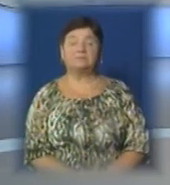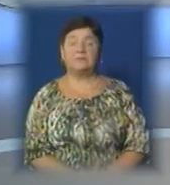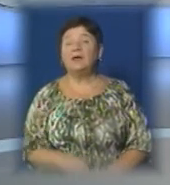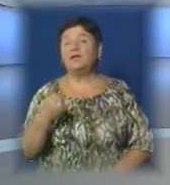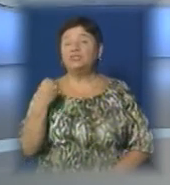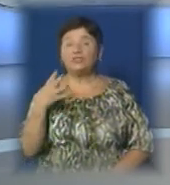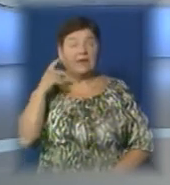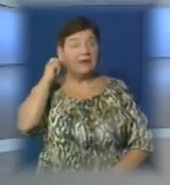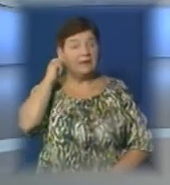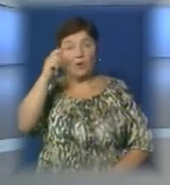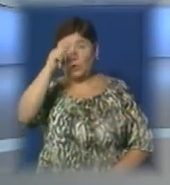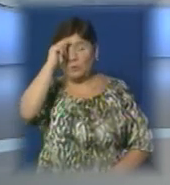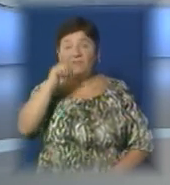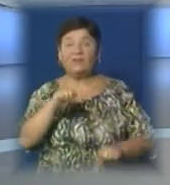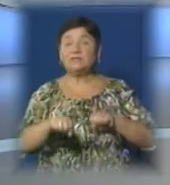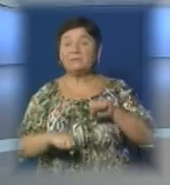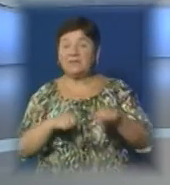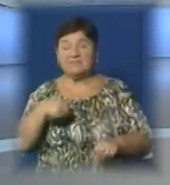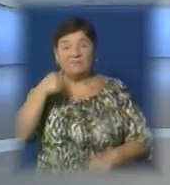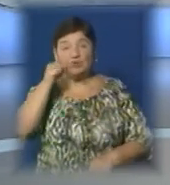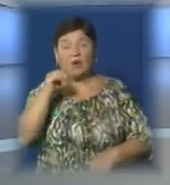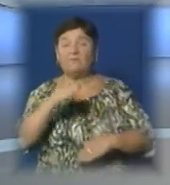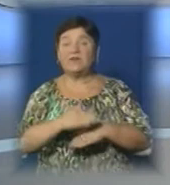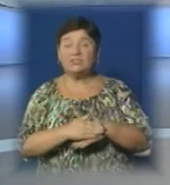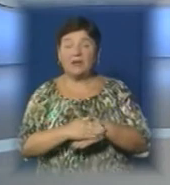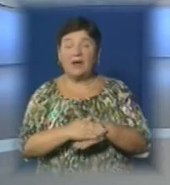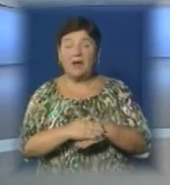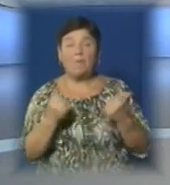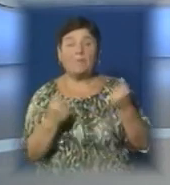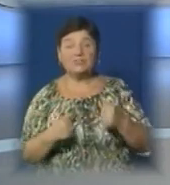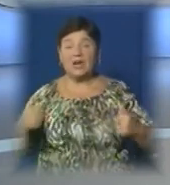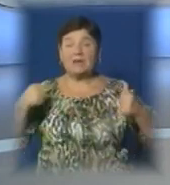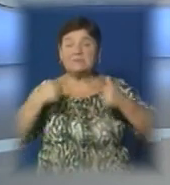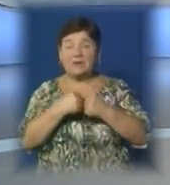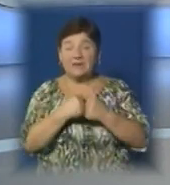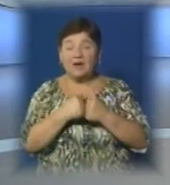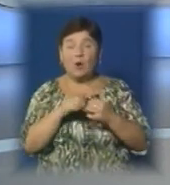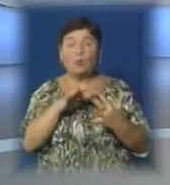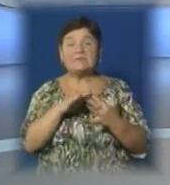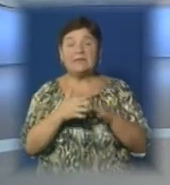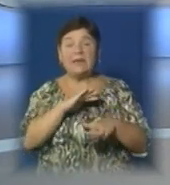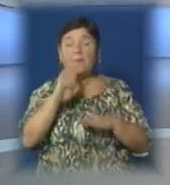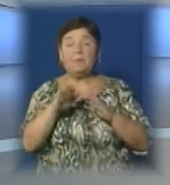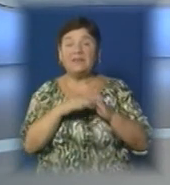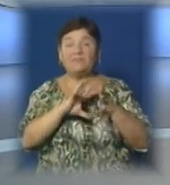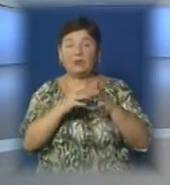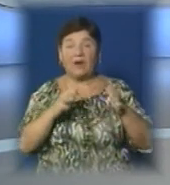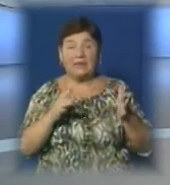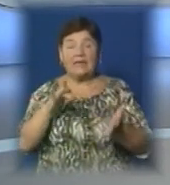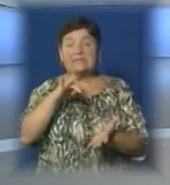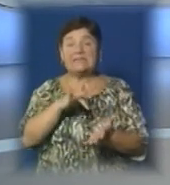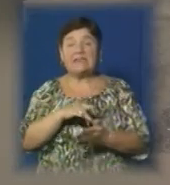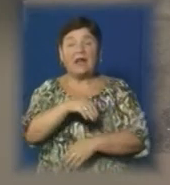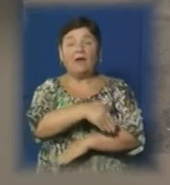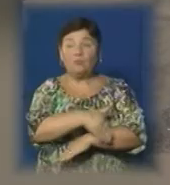14-річного хлопчика-велосипедиста вчора ввечері збила автівка. ДТП трапилось у селі Підвиноградів на центральній вулиці.